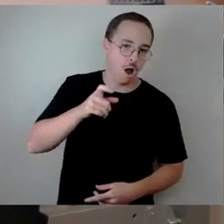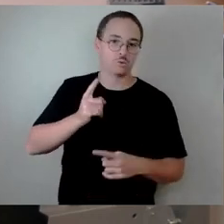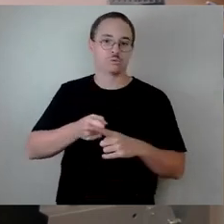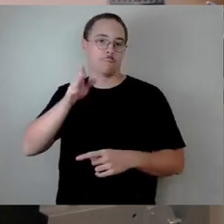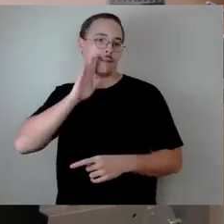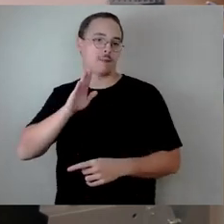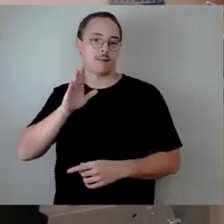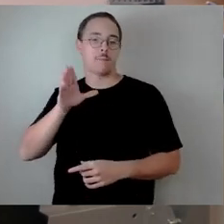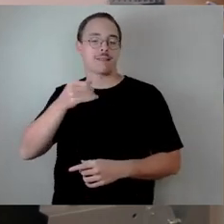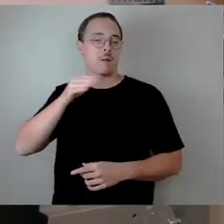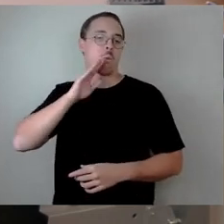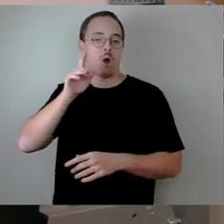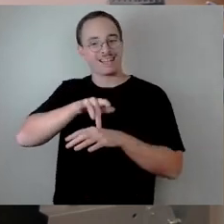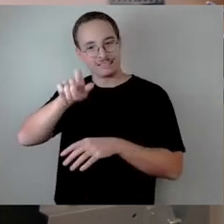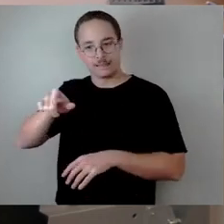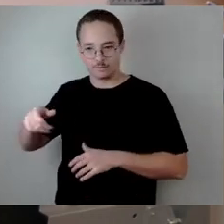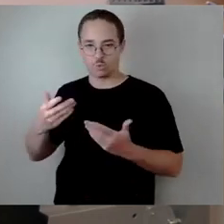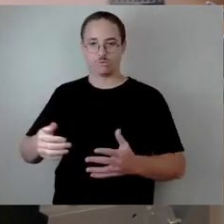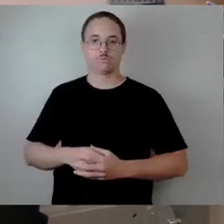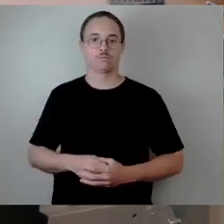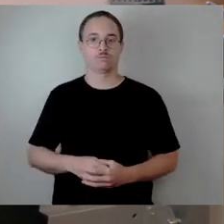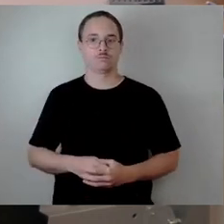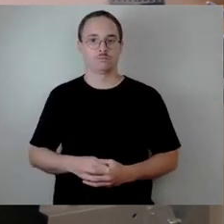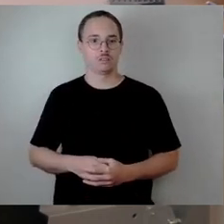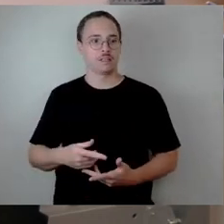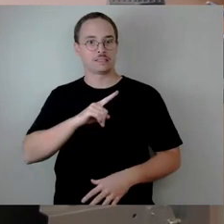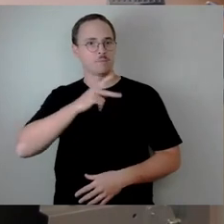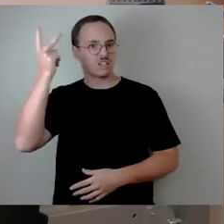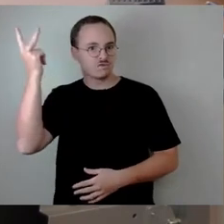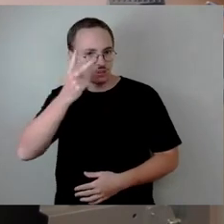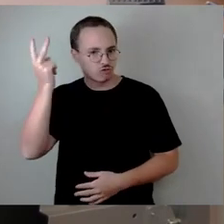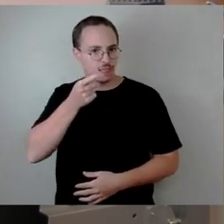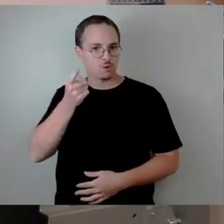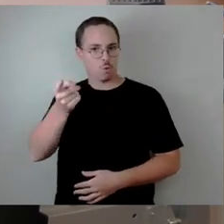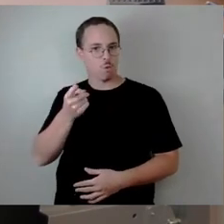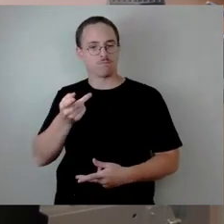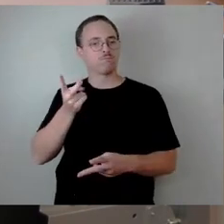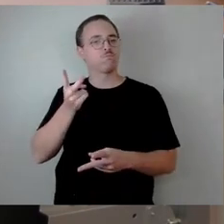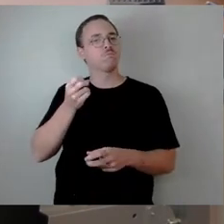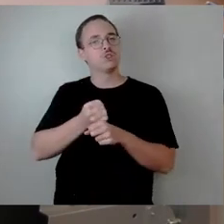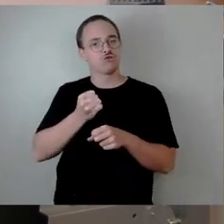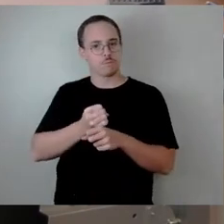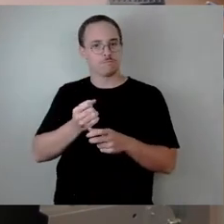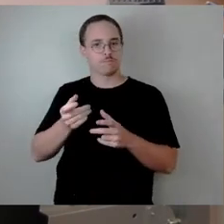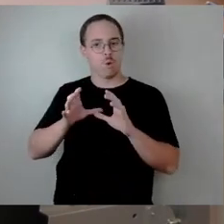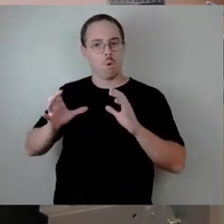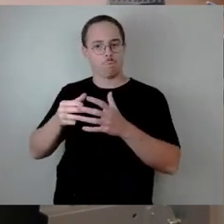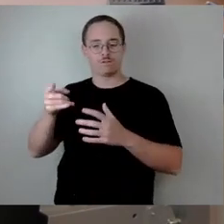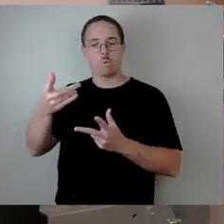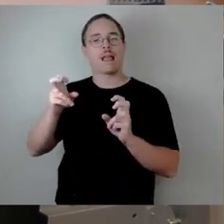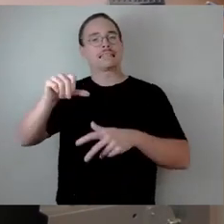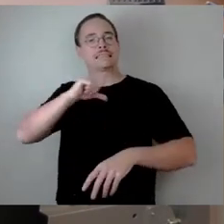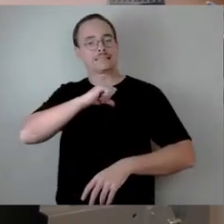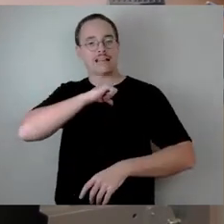nicht selbsterklärend, dass für eine bestimmte Gruppe in unserer Gesellschaft, Interessengruppe könnte man auch sagen,